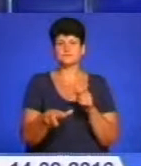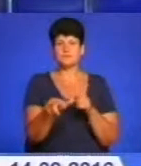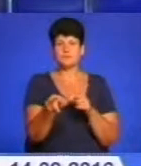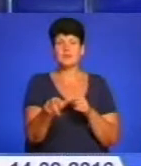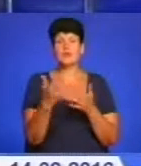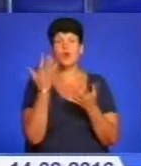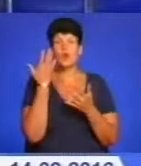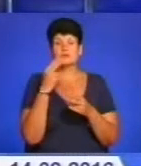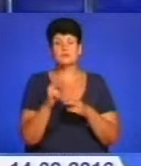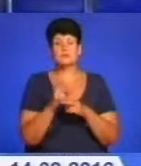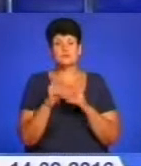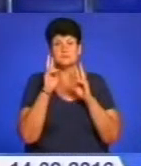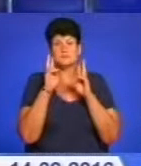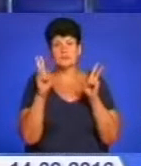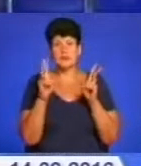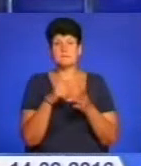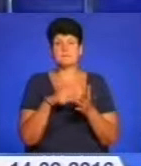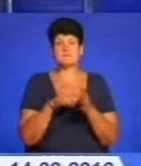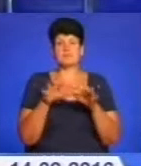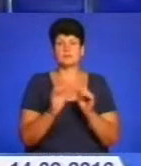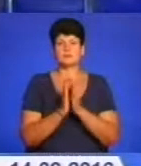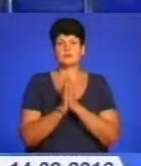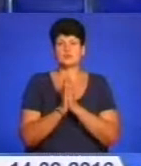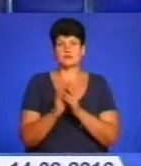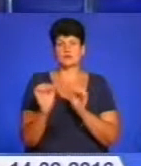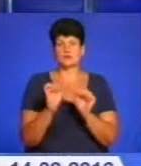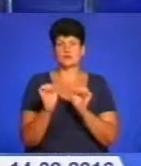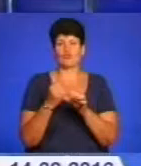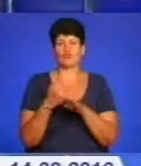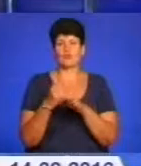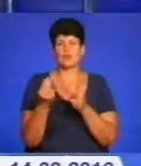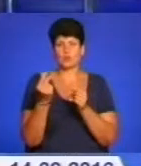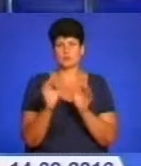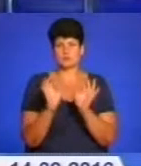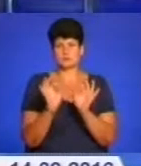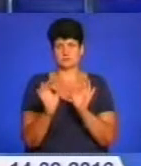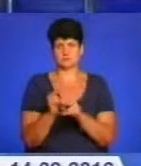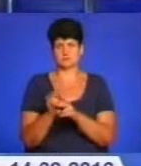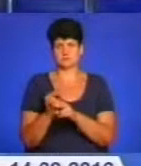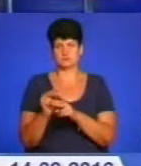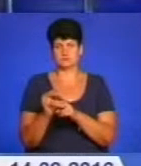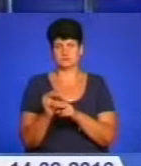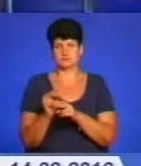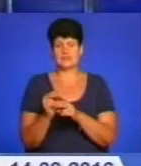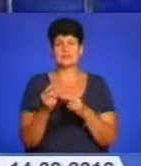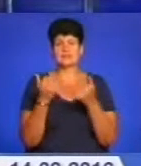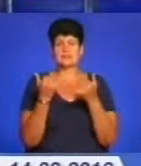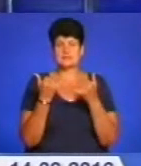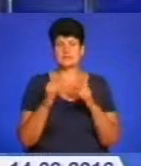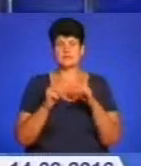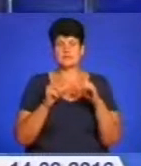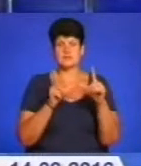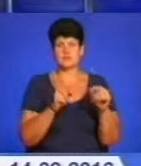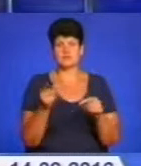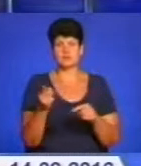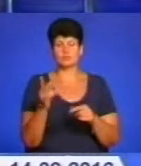міст, невідомо, міська влада звертатиметься до уряду про виділення коштів на повноцінну реконструкцію об'єкта. Наразі ж при в'їзді у